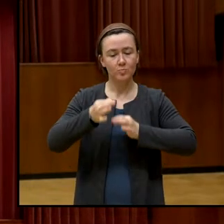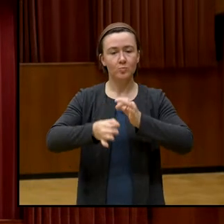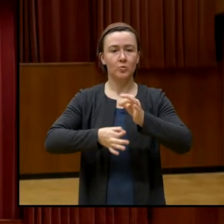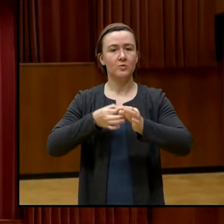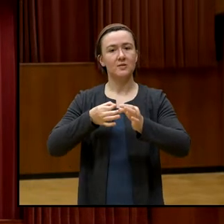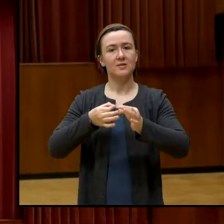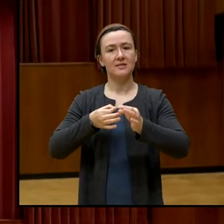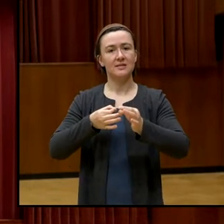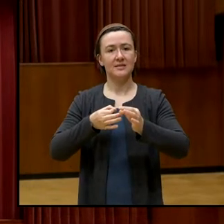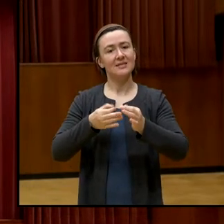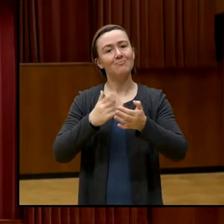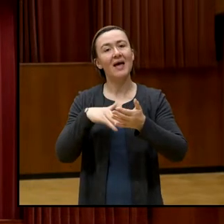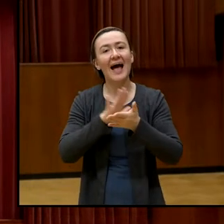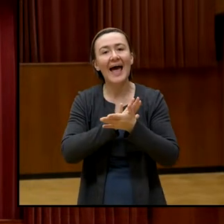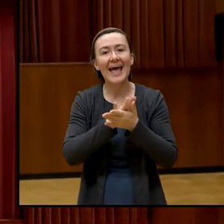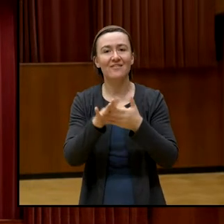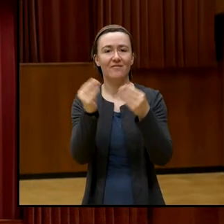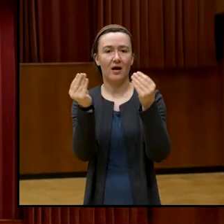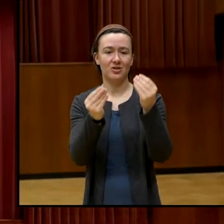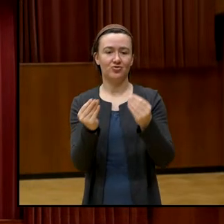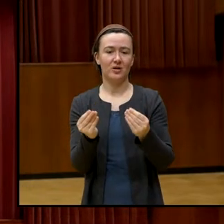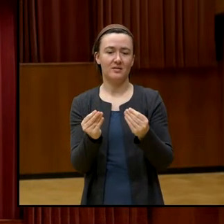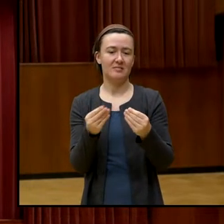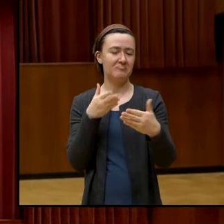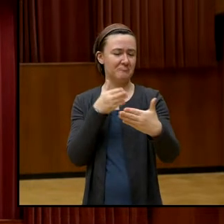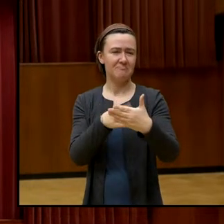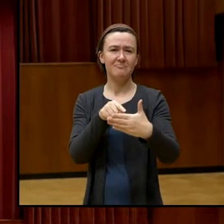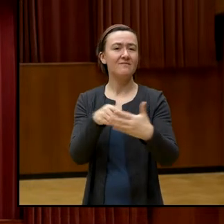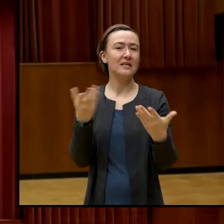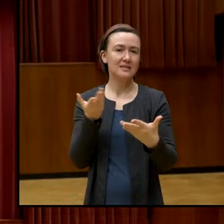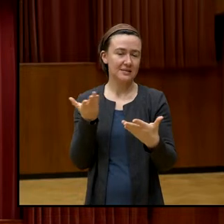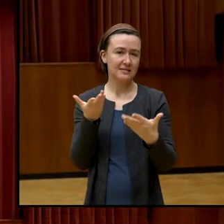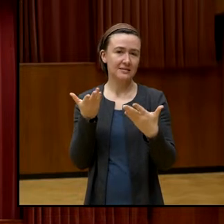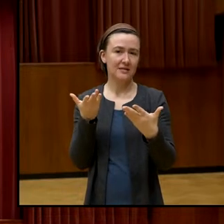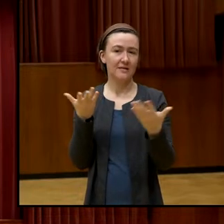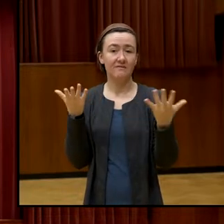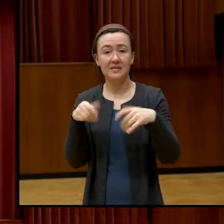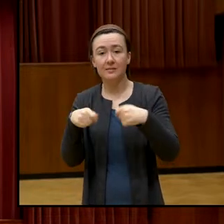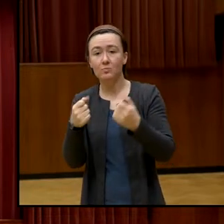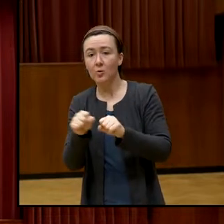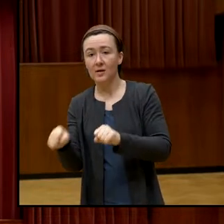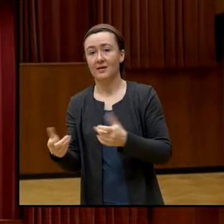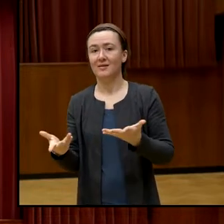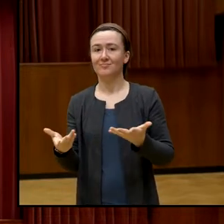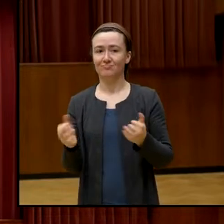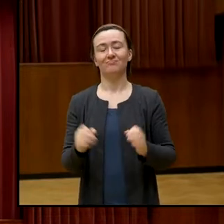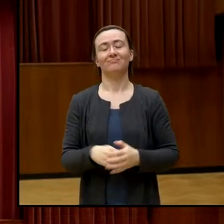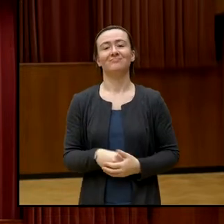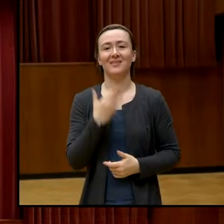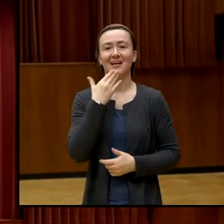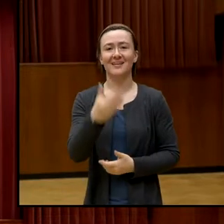niederschwelliger gestalten oder wo sind die Hürden oder wo sind die Möglichkeiten. Danke.